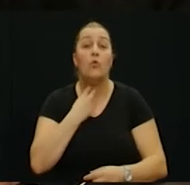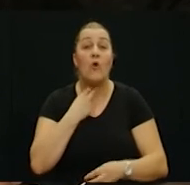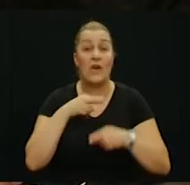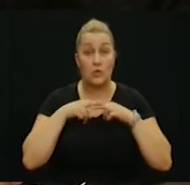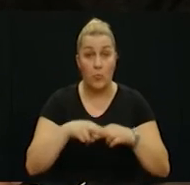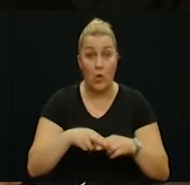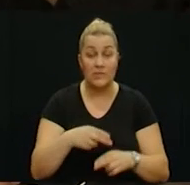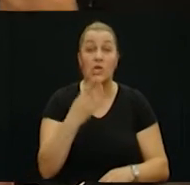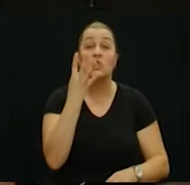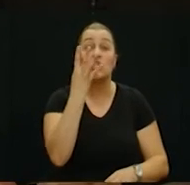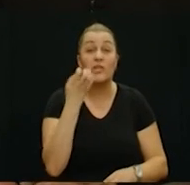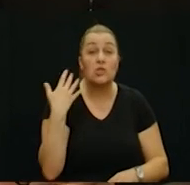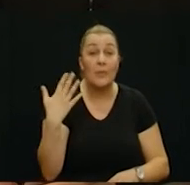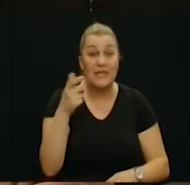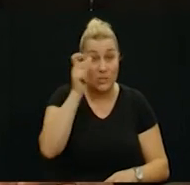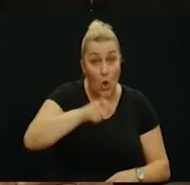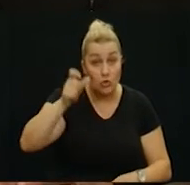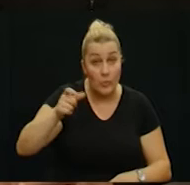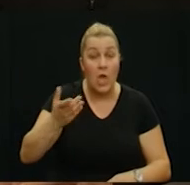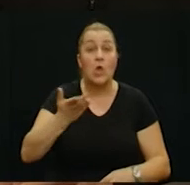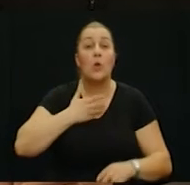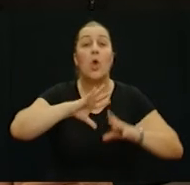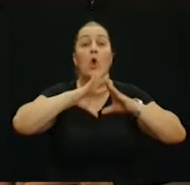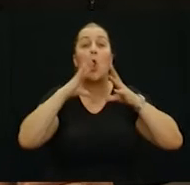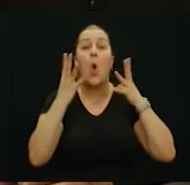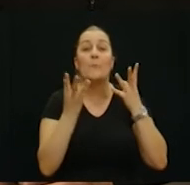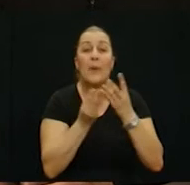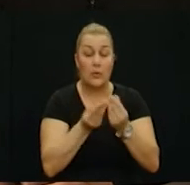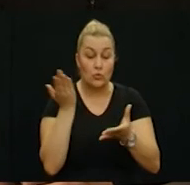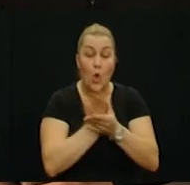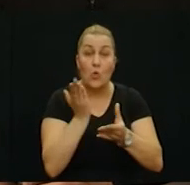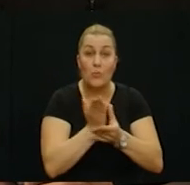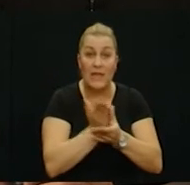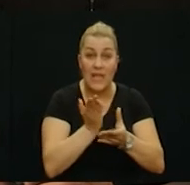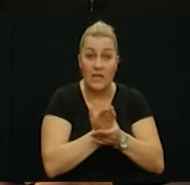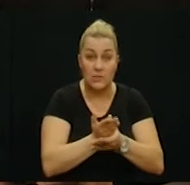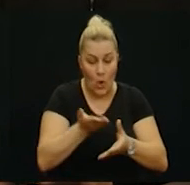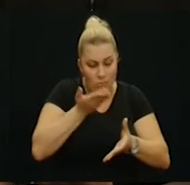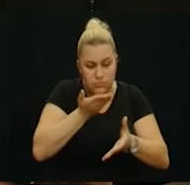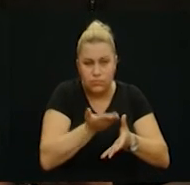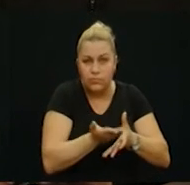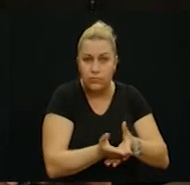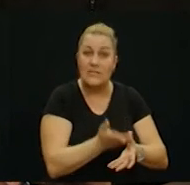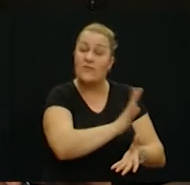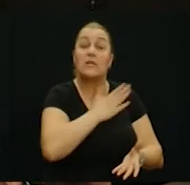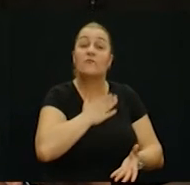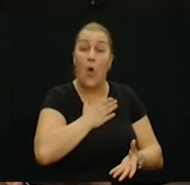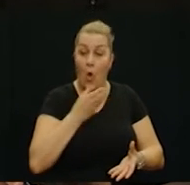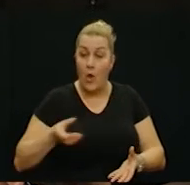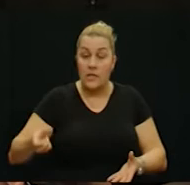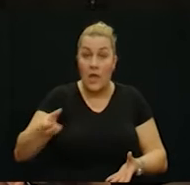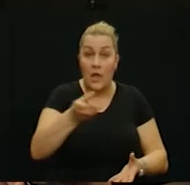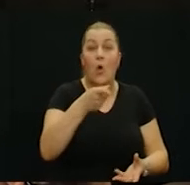bolnici od tih 450 je dobio kompletnu medicinsku dokumentaciju vrlo opširnu medicinsku dokumentaciju na ilom vrećici